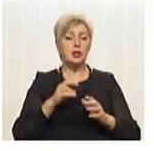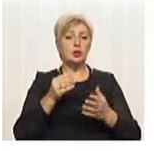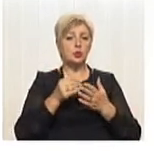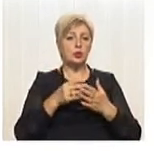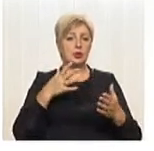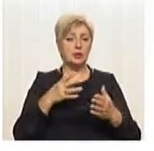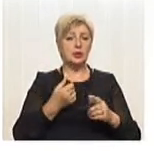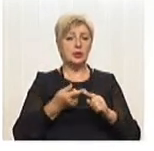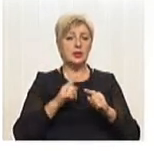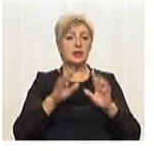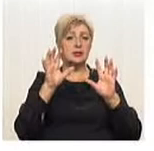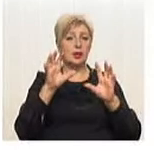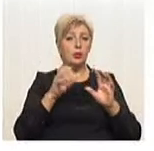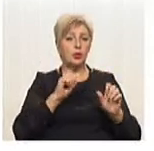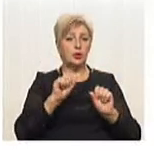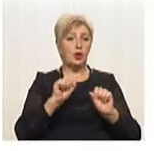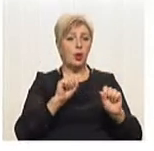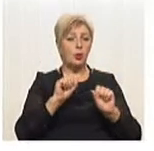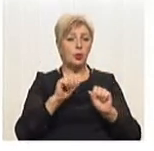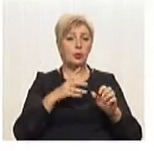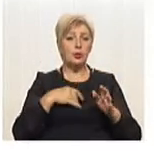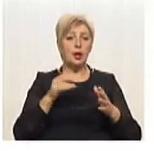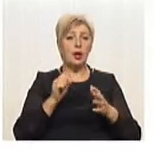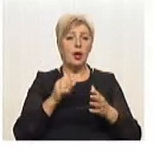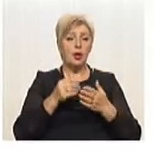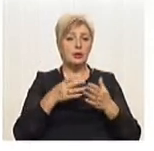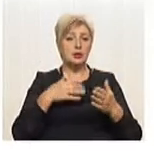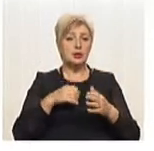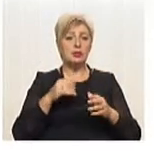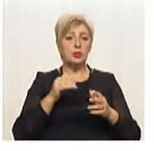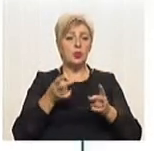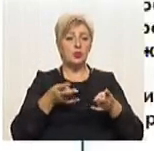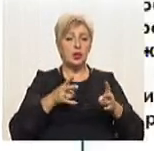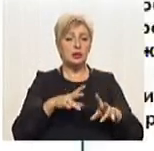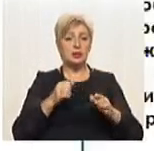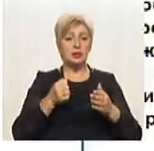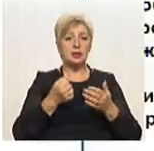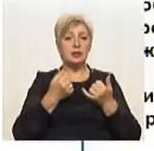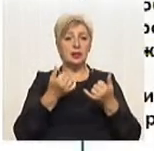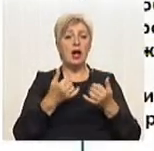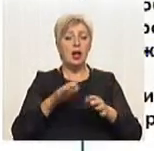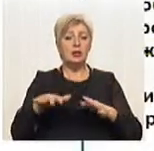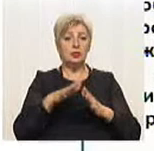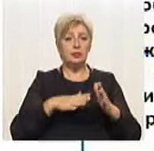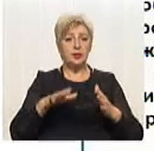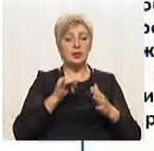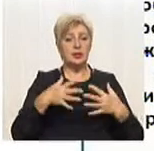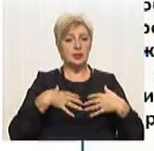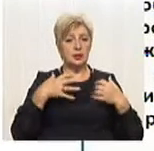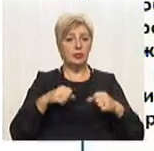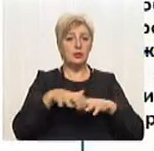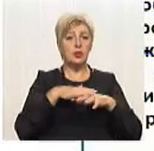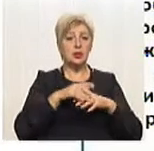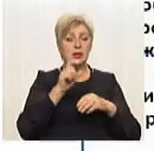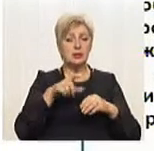Цей закон регулює відносини у сфері оцінки наслідків для довкілля, у тому числі і для здоров'я населення, виконання